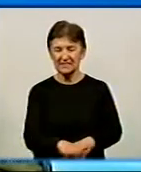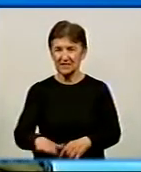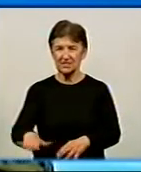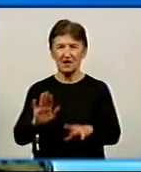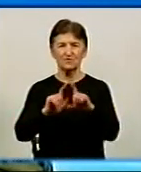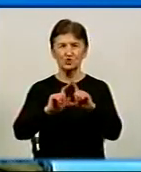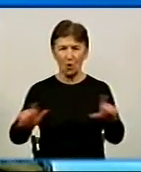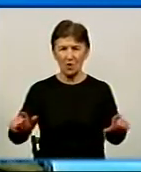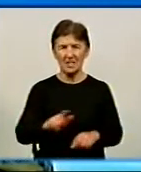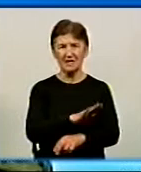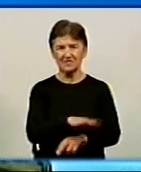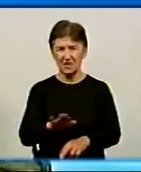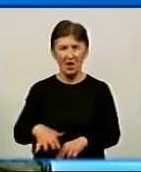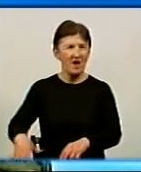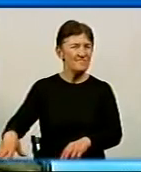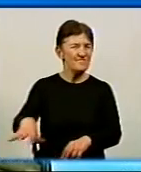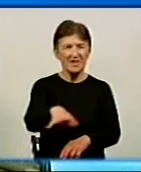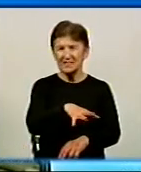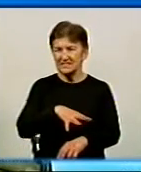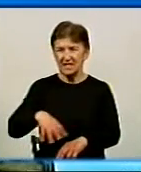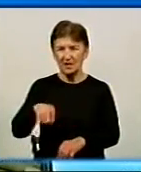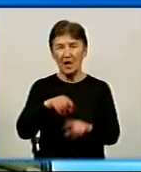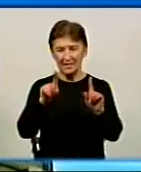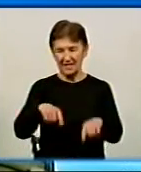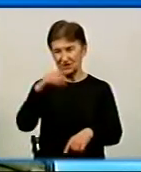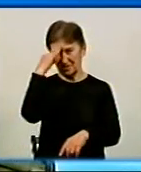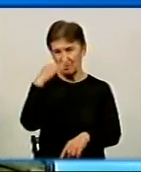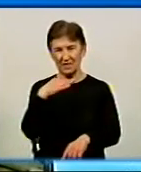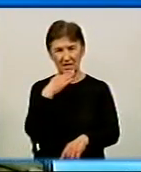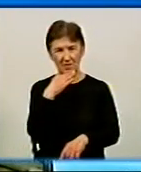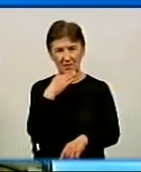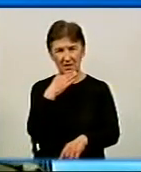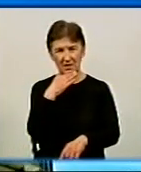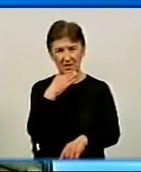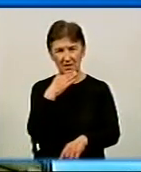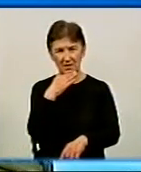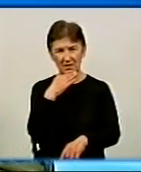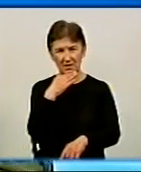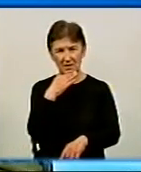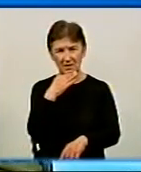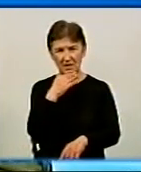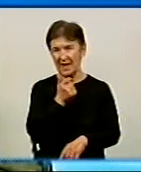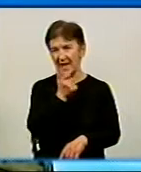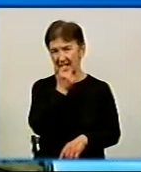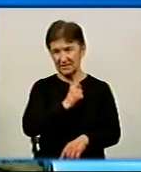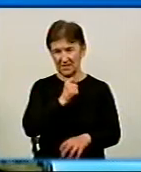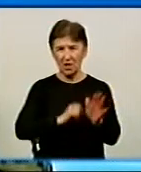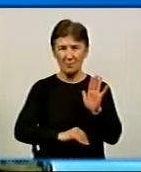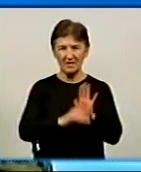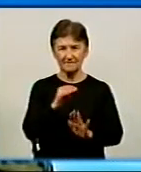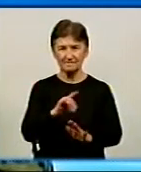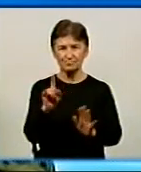школах, і в садиках, в бізді, навіть з батьками. По-перше, естетика підвищиться все,